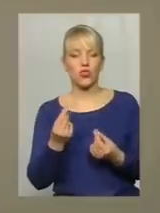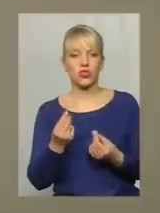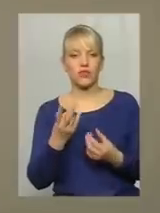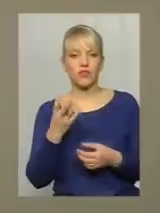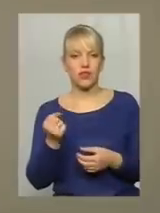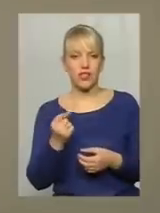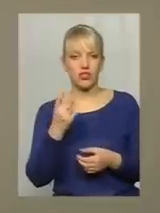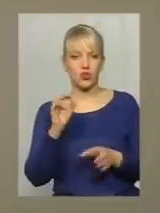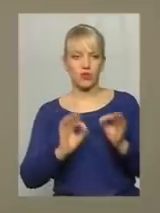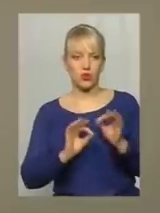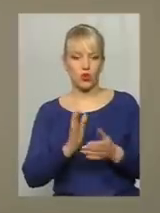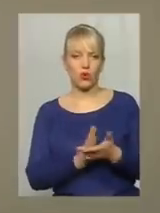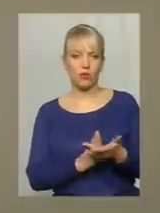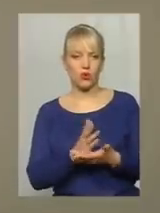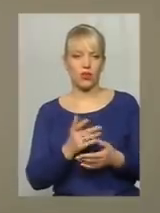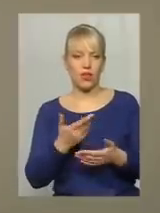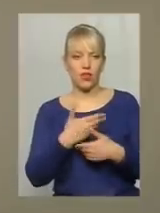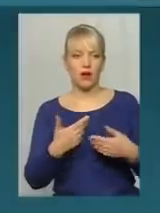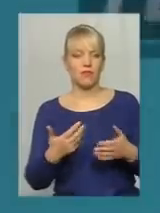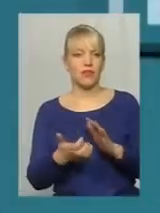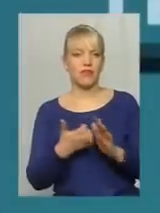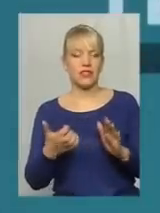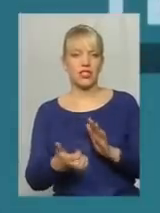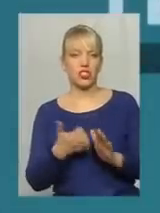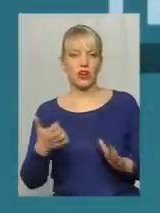100% обслуговування нам реально не вистачає.